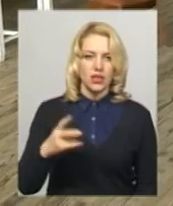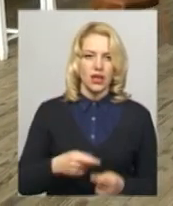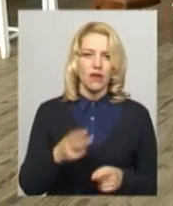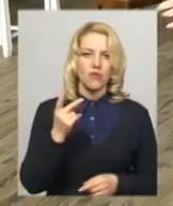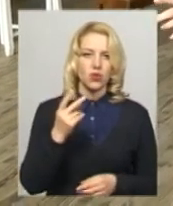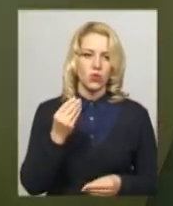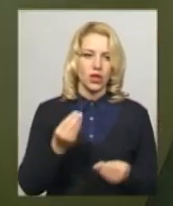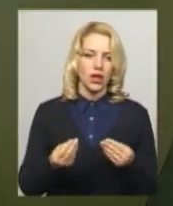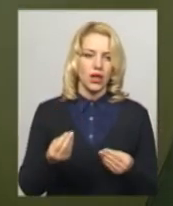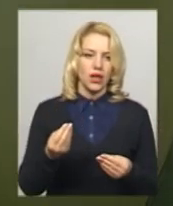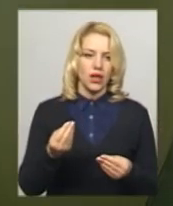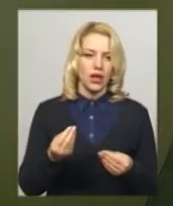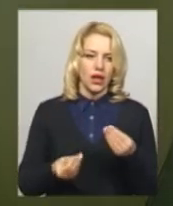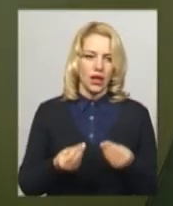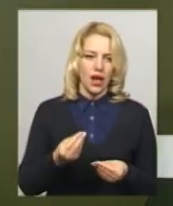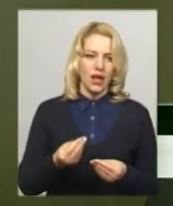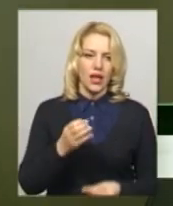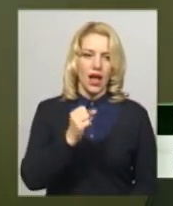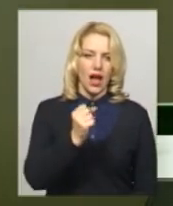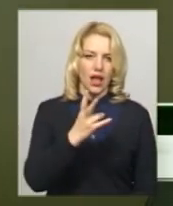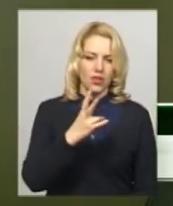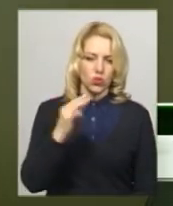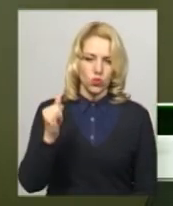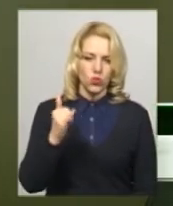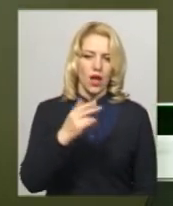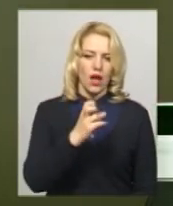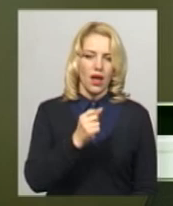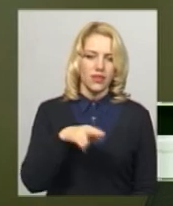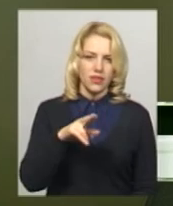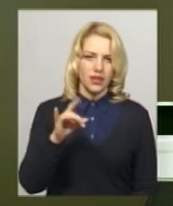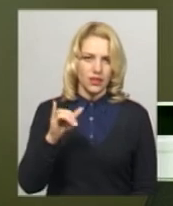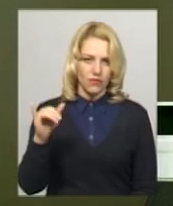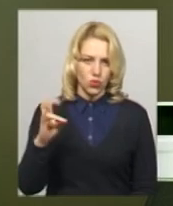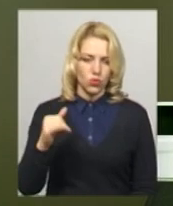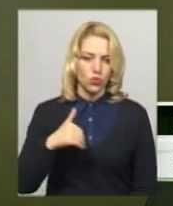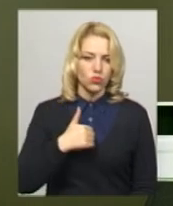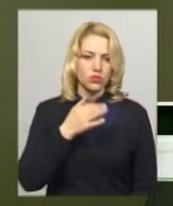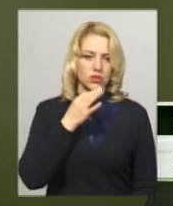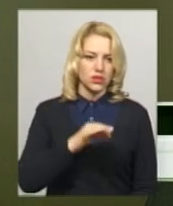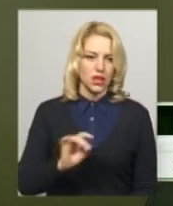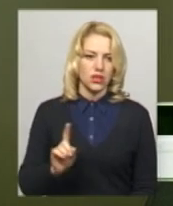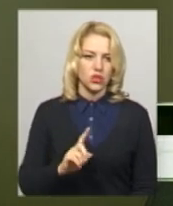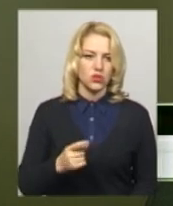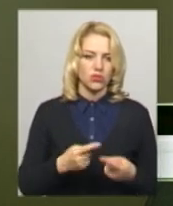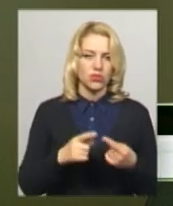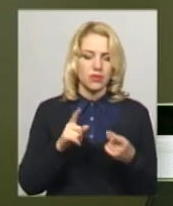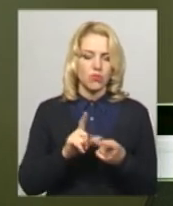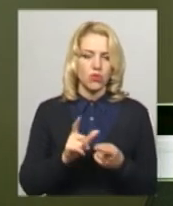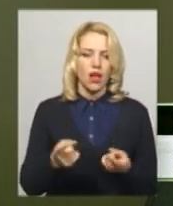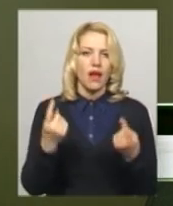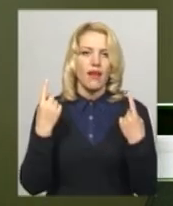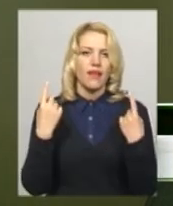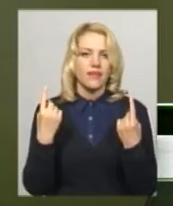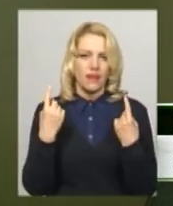Анну Андрійовну. Хочу сказати, що то було, ну, як на мою думку, то то було, ну, просто геніально. В нього така